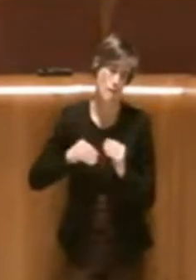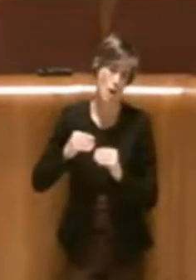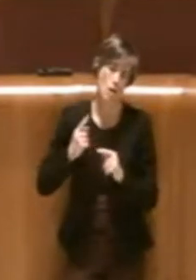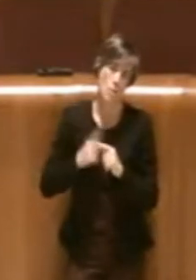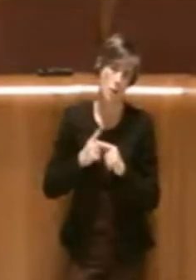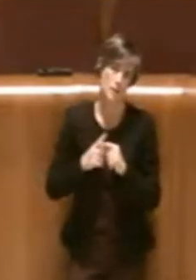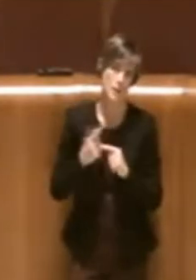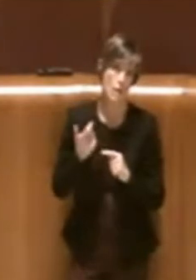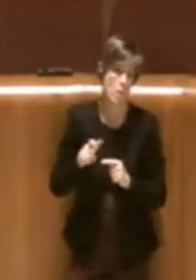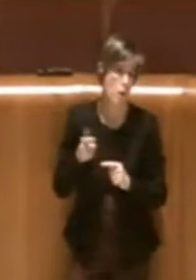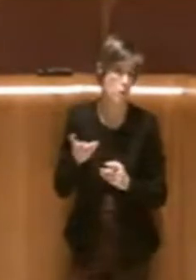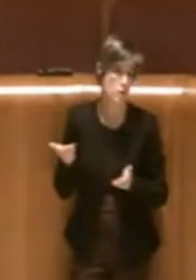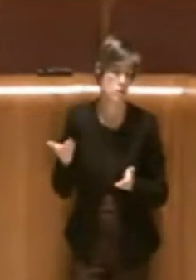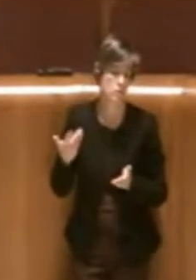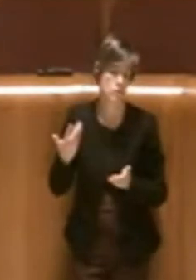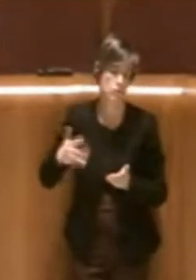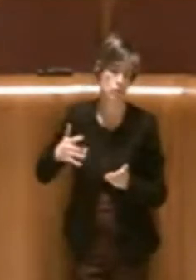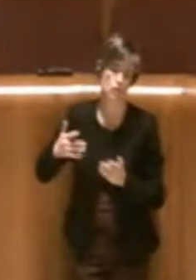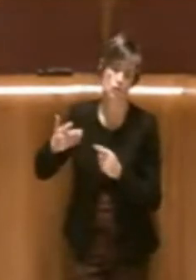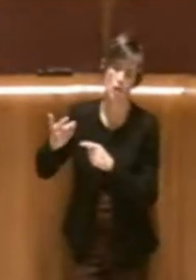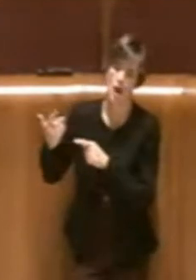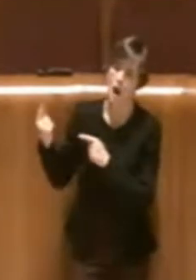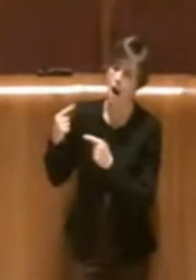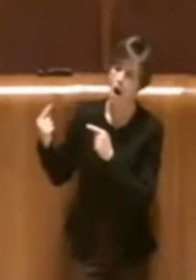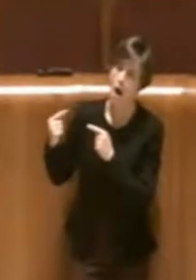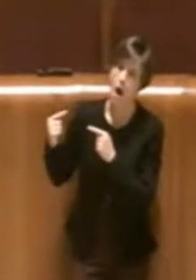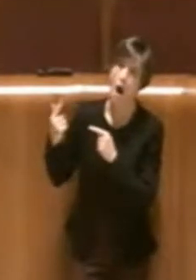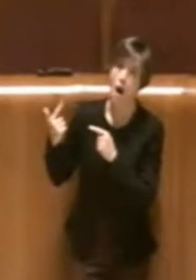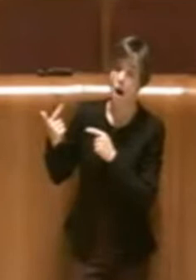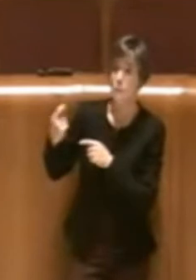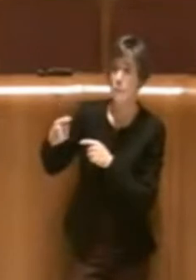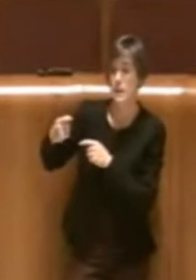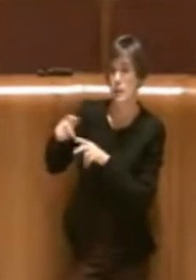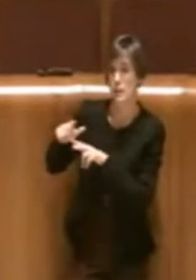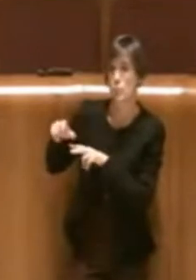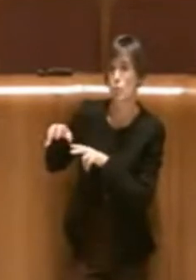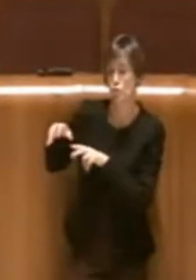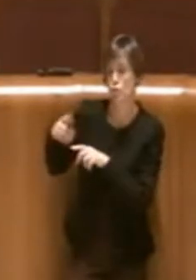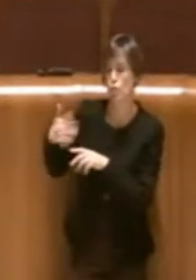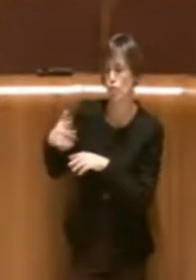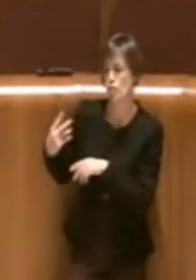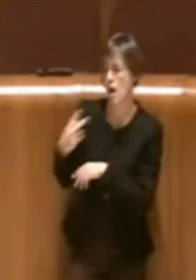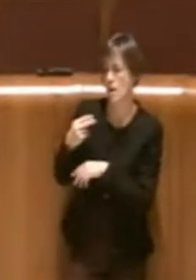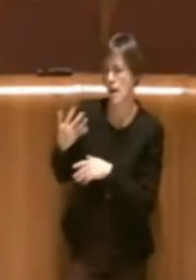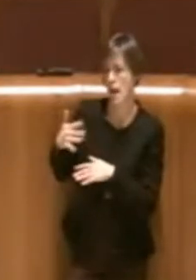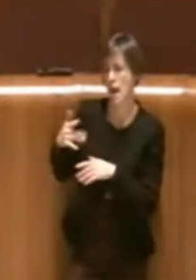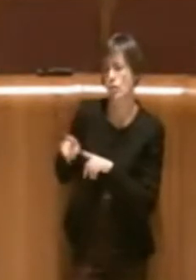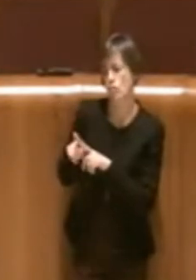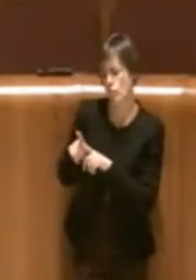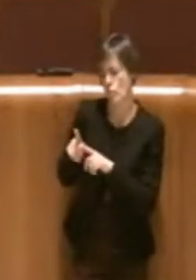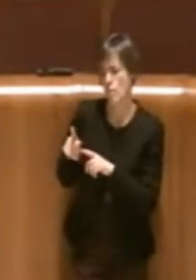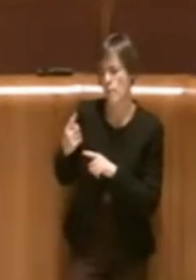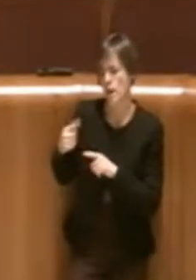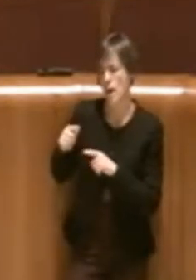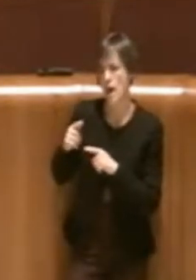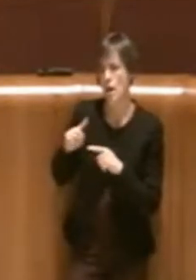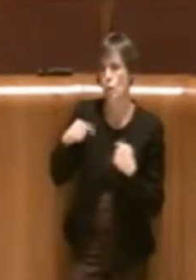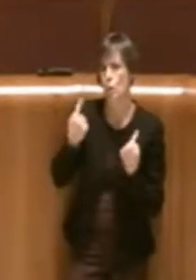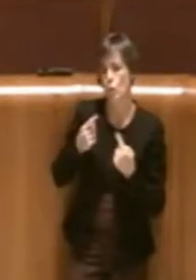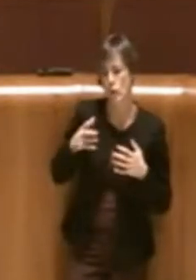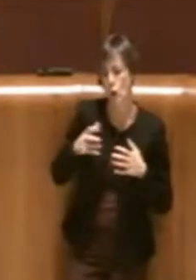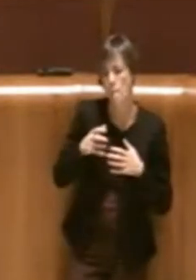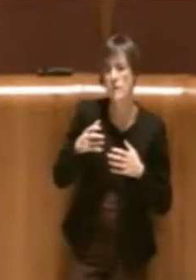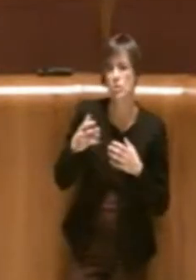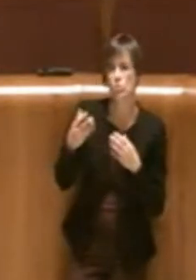emerse in Commissione anche da parte del Presidente del Municipio ed tutti in Commissione eravamo favorevoli